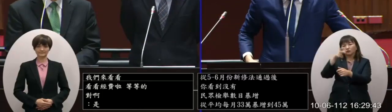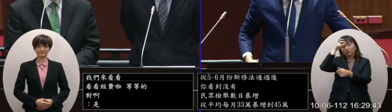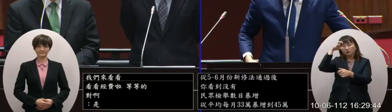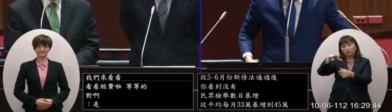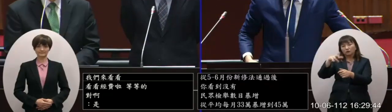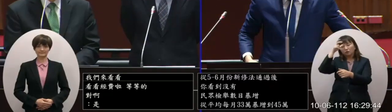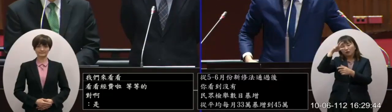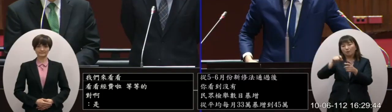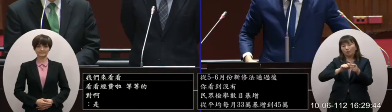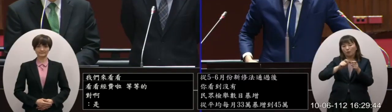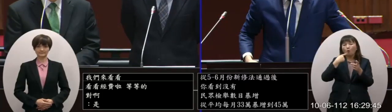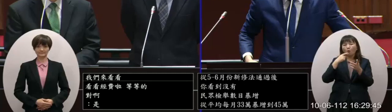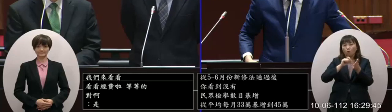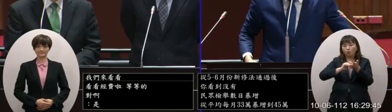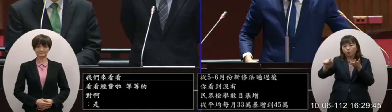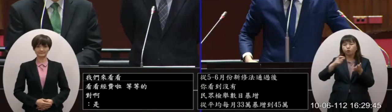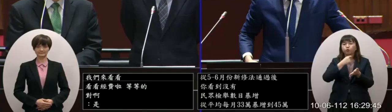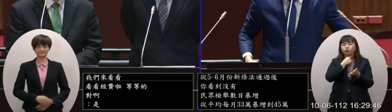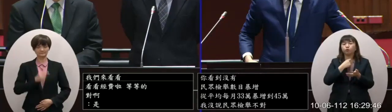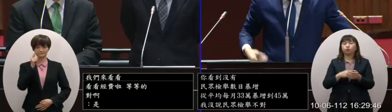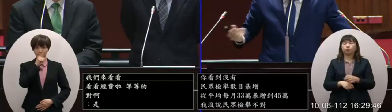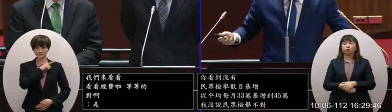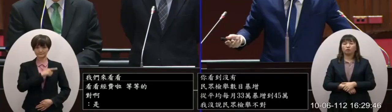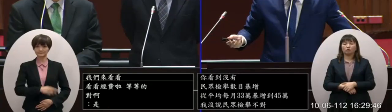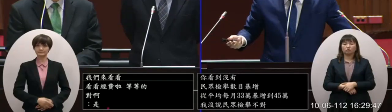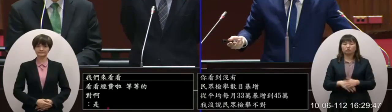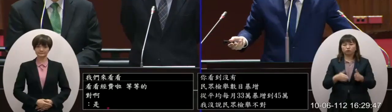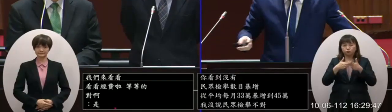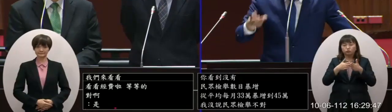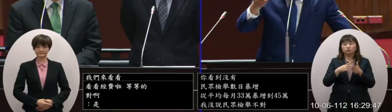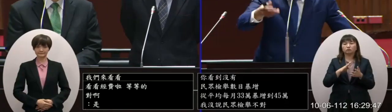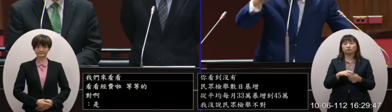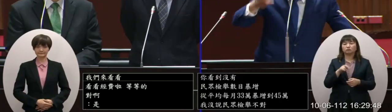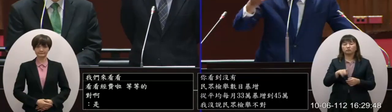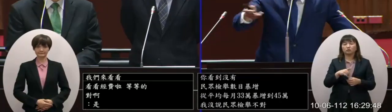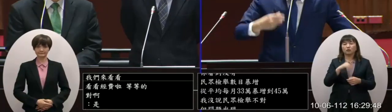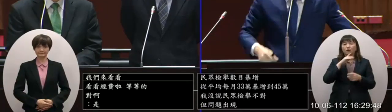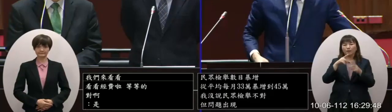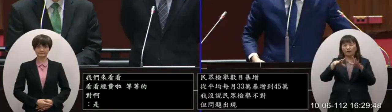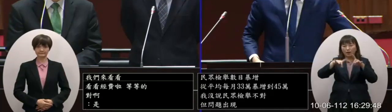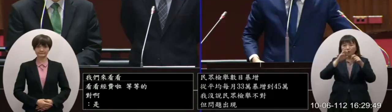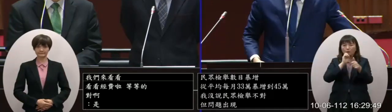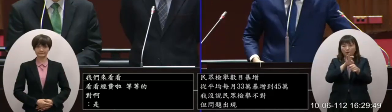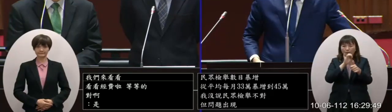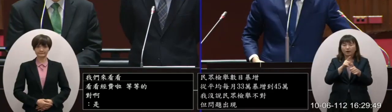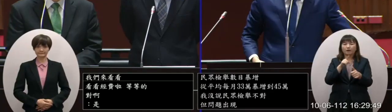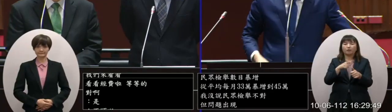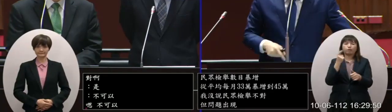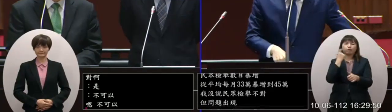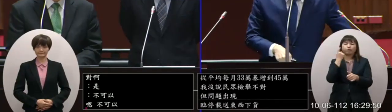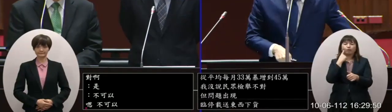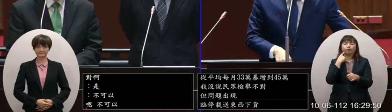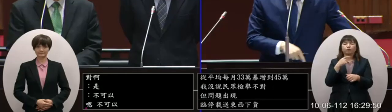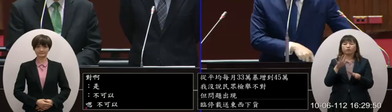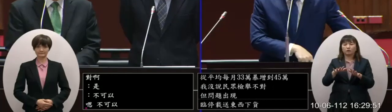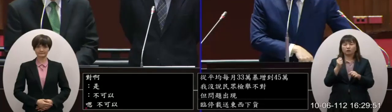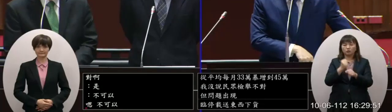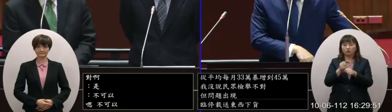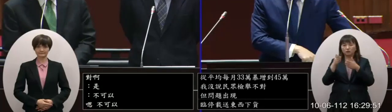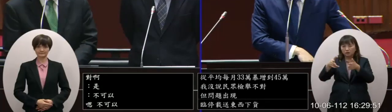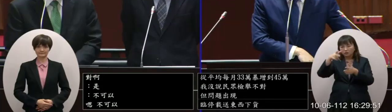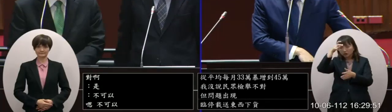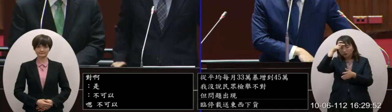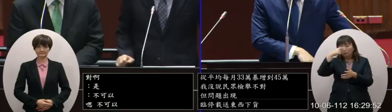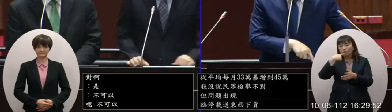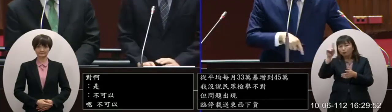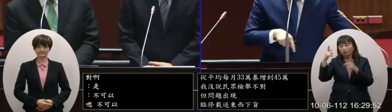警方可以說不開單嗎不可以不可以嘛所以你所謂勸導優先這是勸導假的因為我們現在處理的不是警